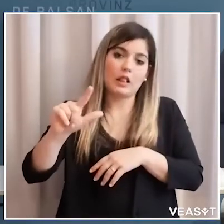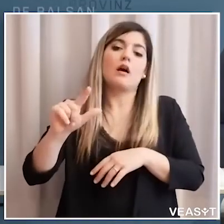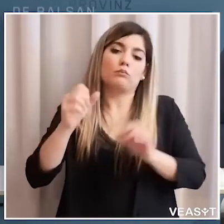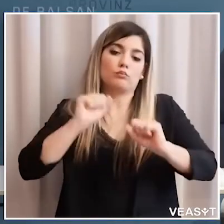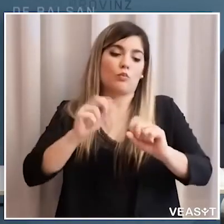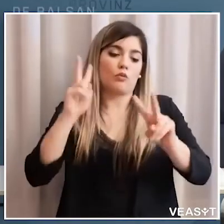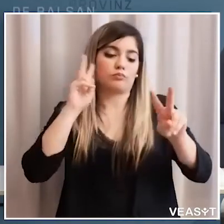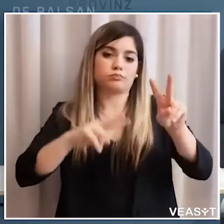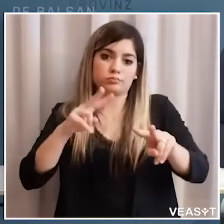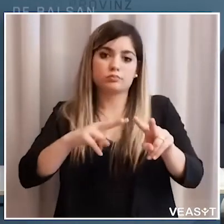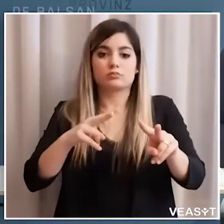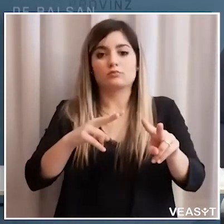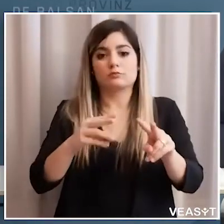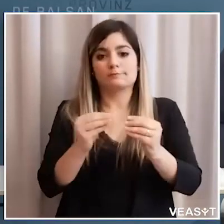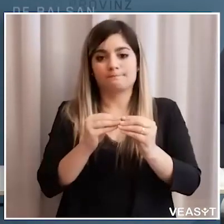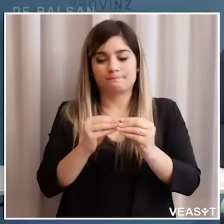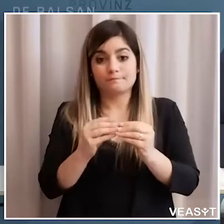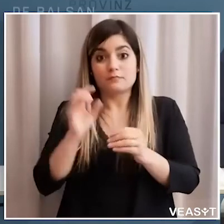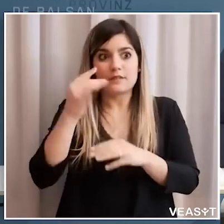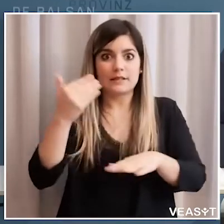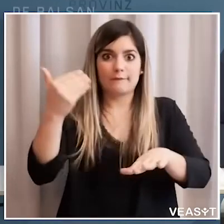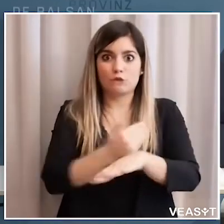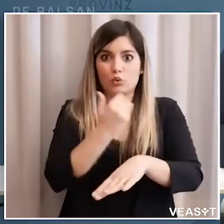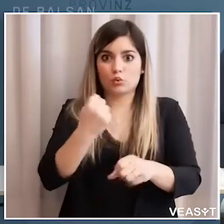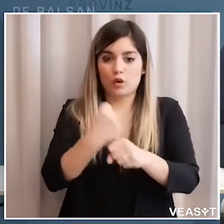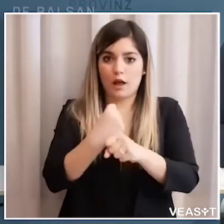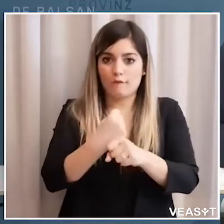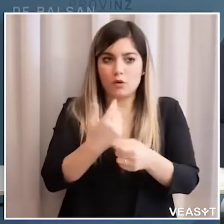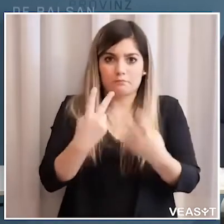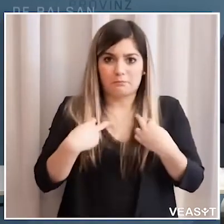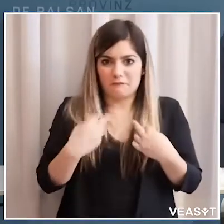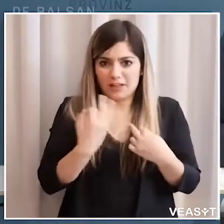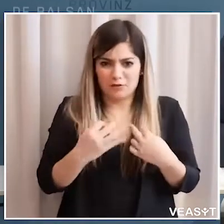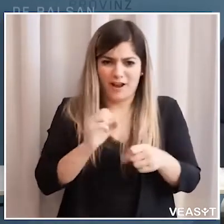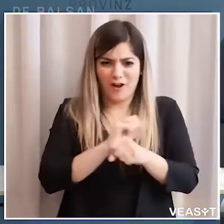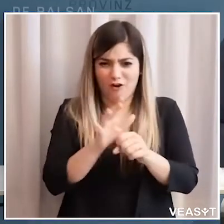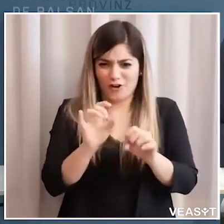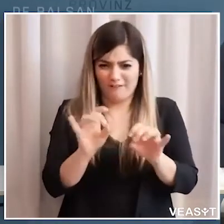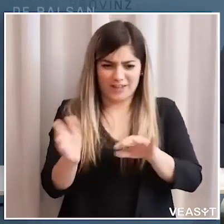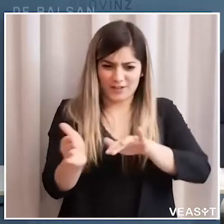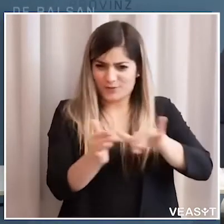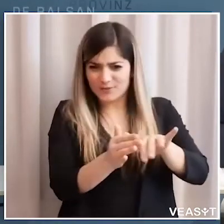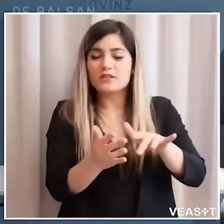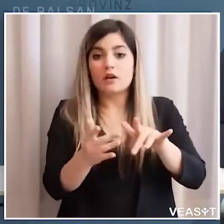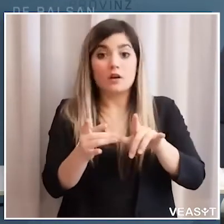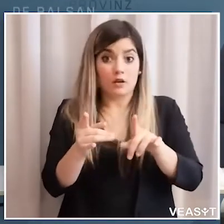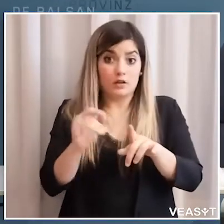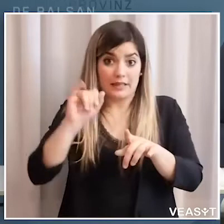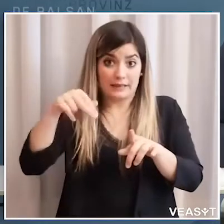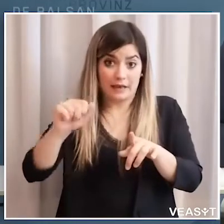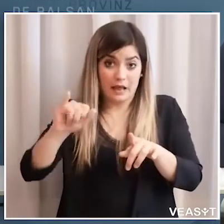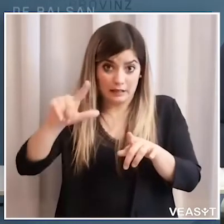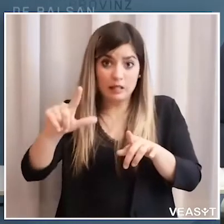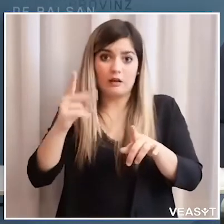questo succede spesso quando c'è un infortunio sul lavoro anche diciamo nella vita normale senza coronavirus dove